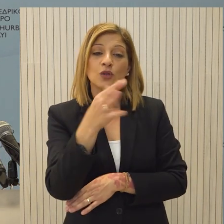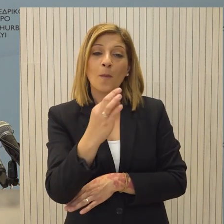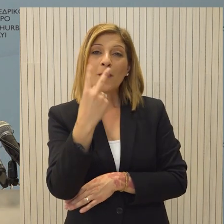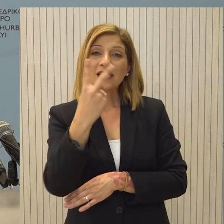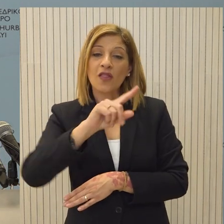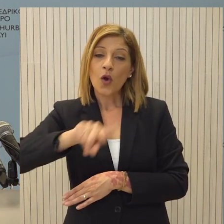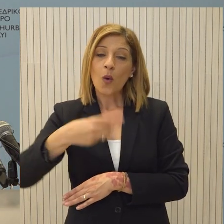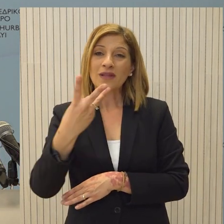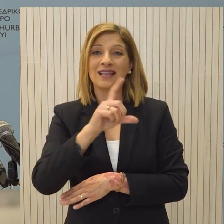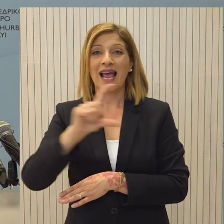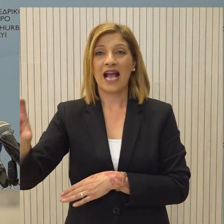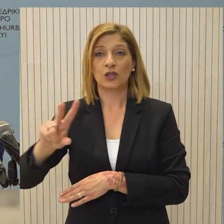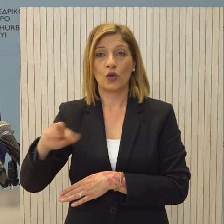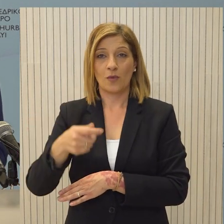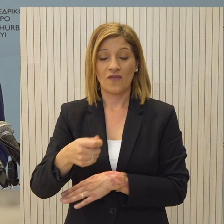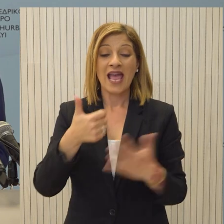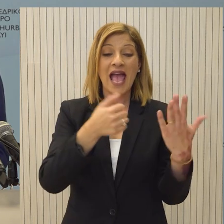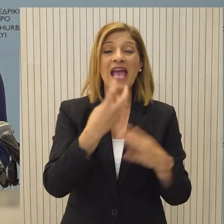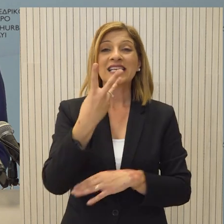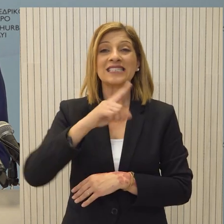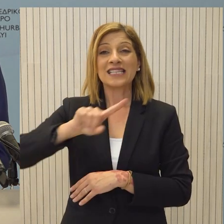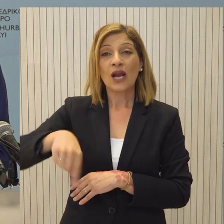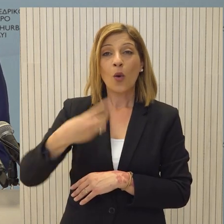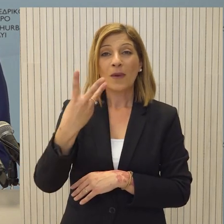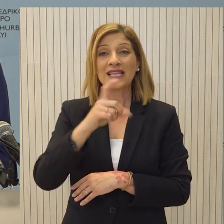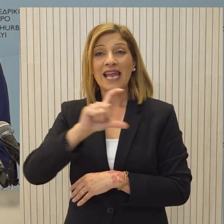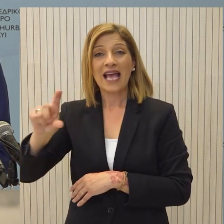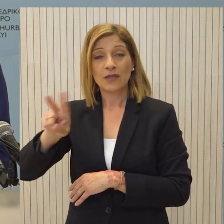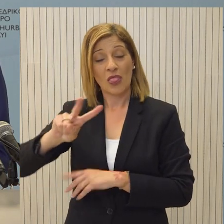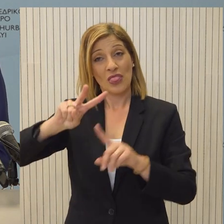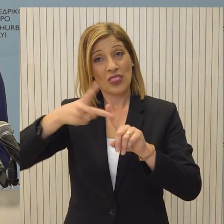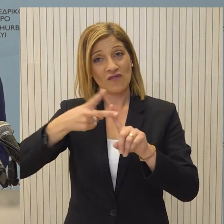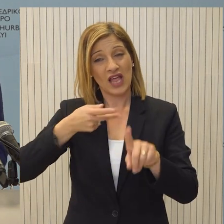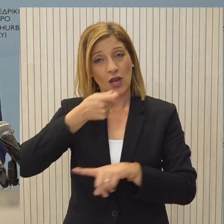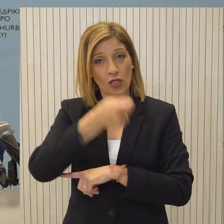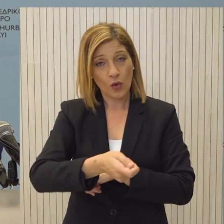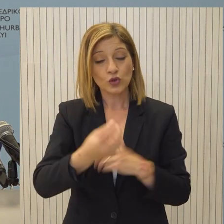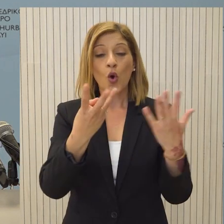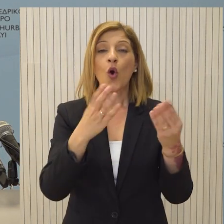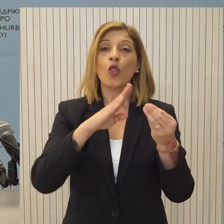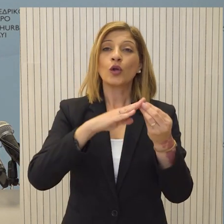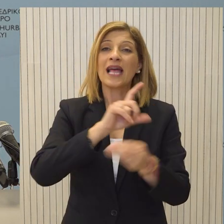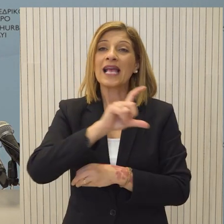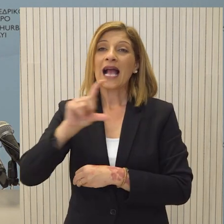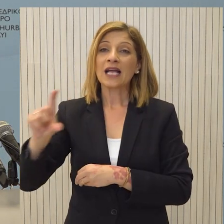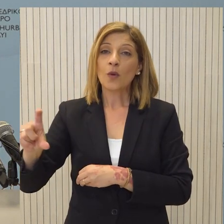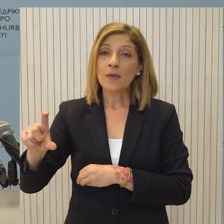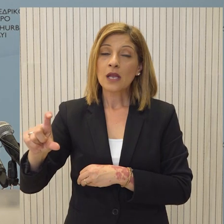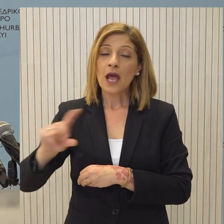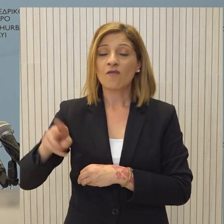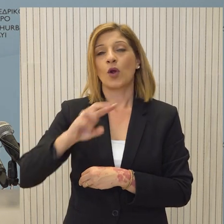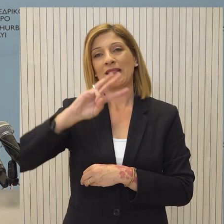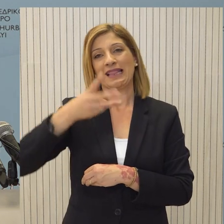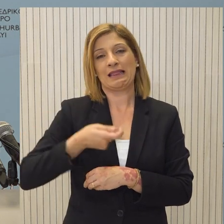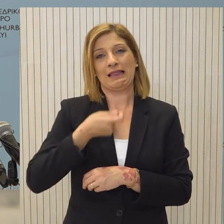,3 εκατομμυρίων ευρώ, 63,3 εκατομμύρια ευρώ για την δεύτερη δόση και 89 εκατομμύρια ευρώ για την τρίτη δόση.